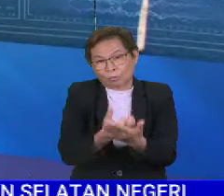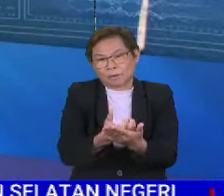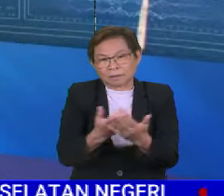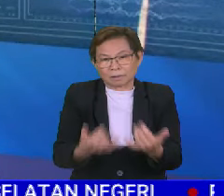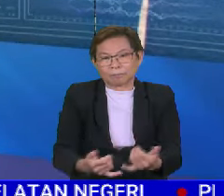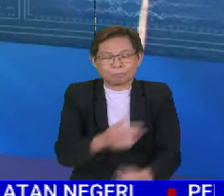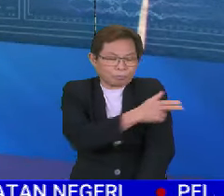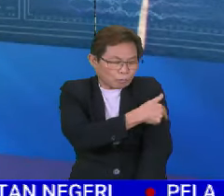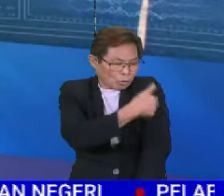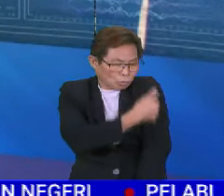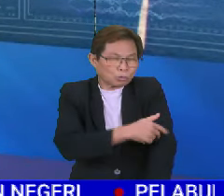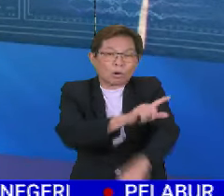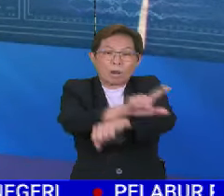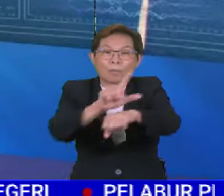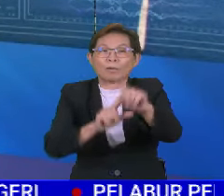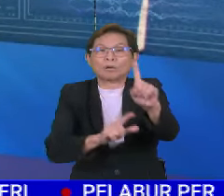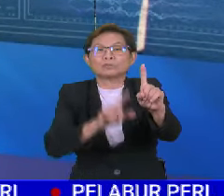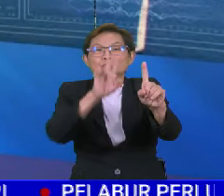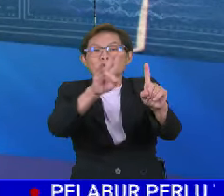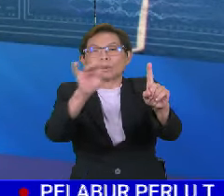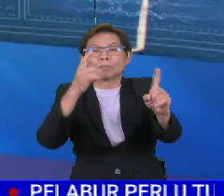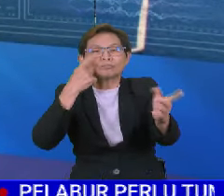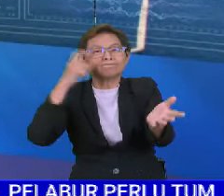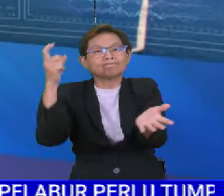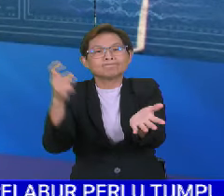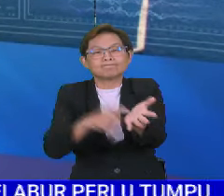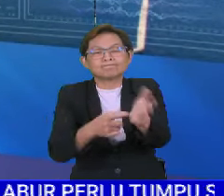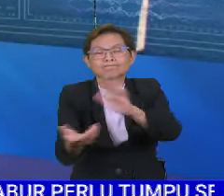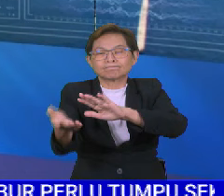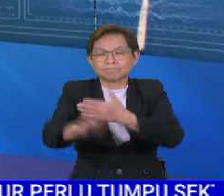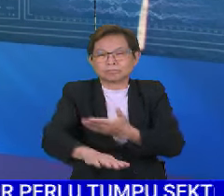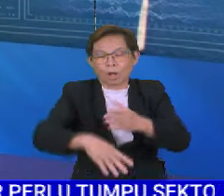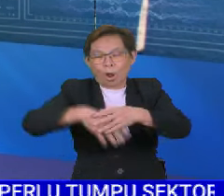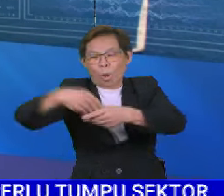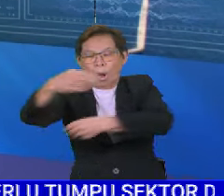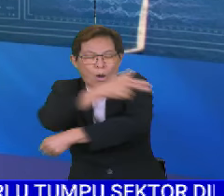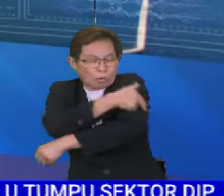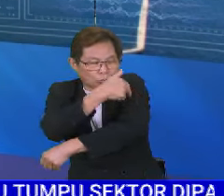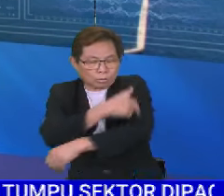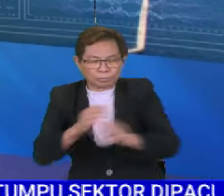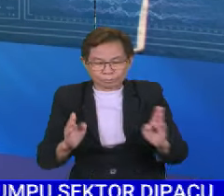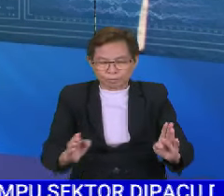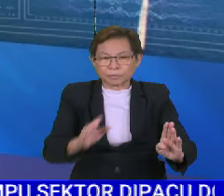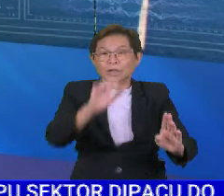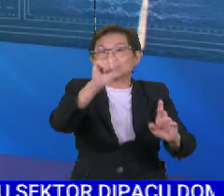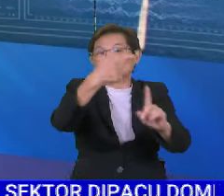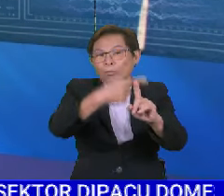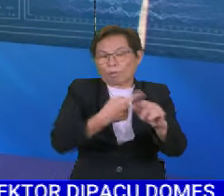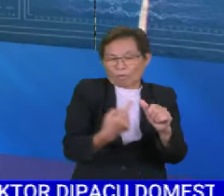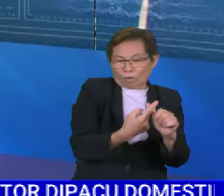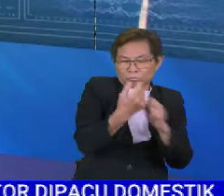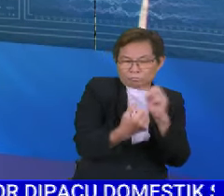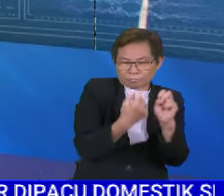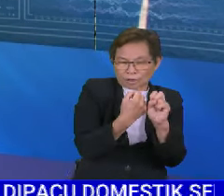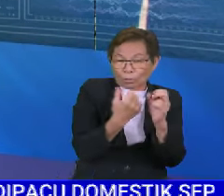Hospital Labuan menerima 178 notifikasi kematian di luar hospital dalam tempoh 10 bulan pertama